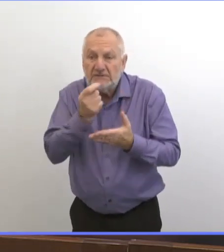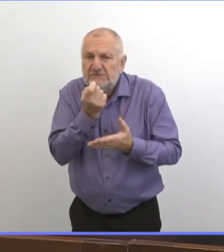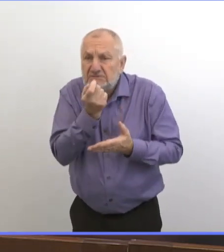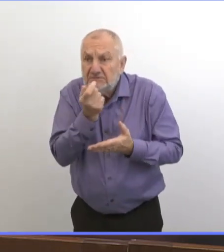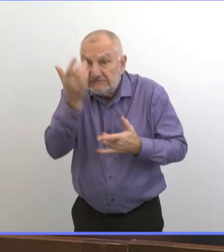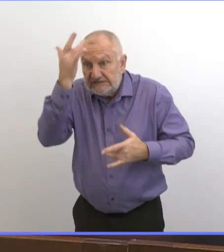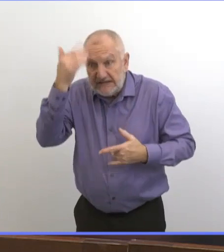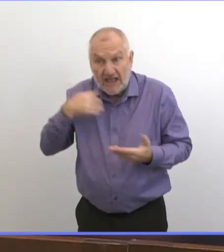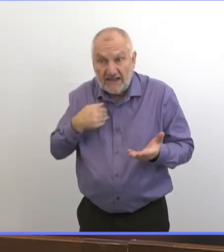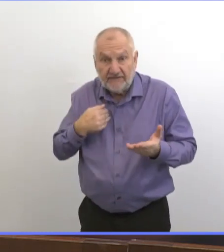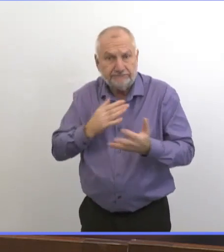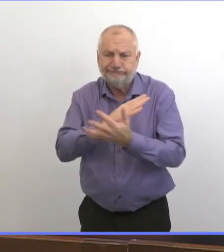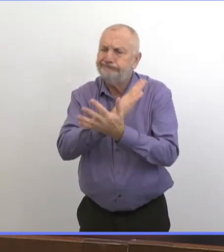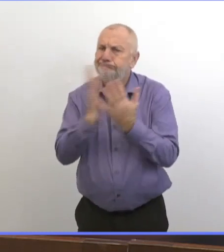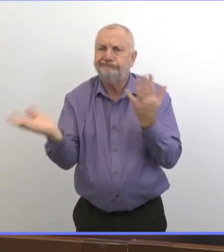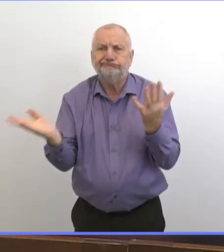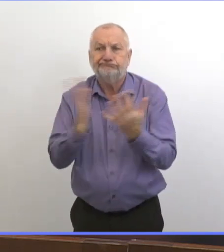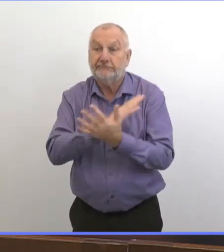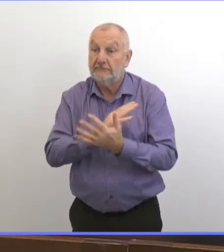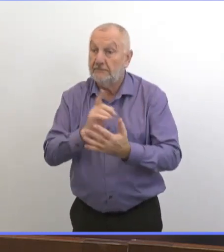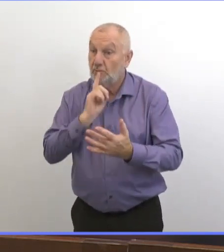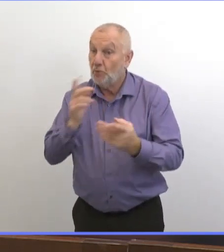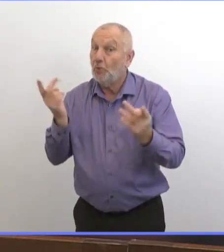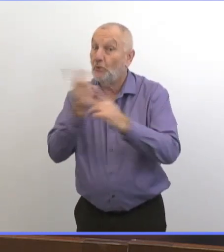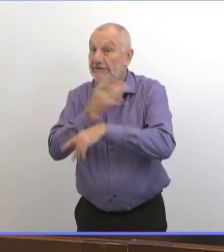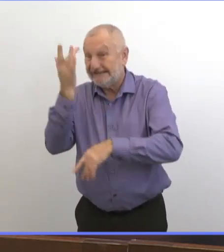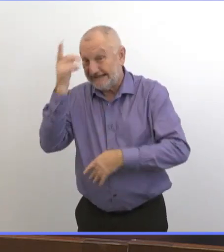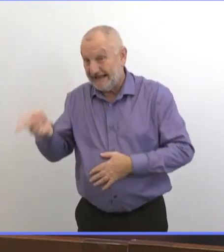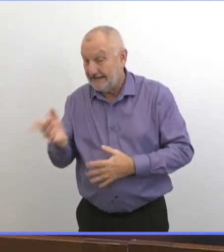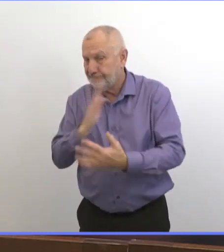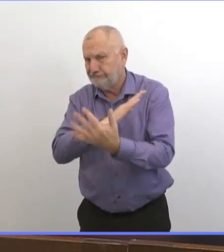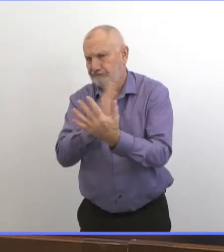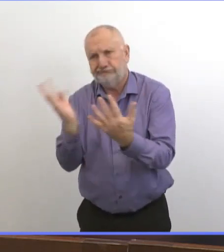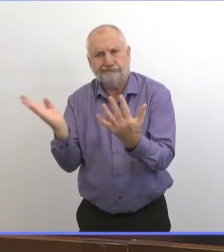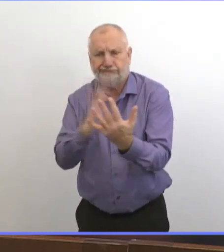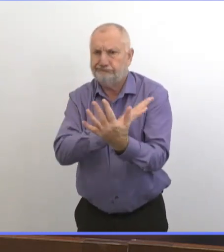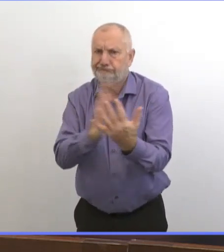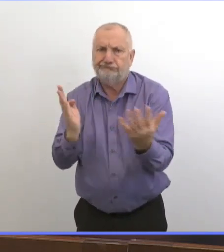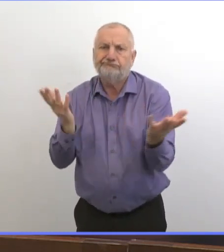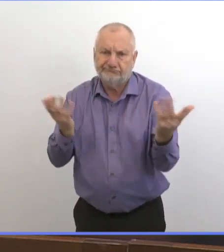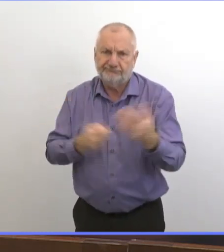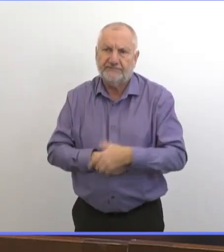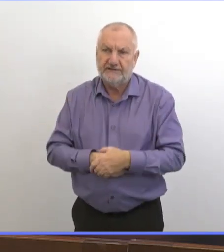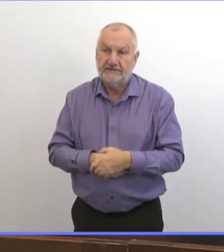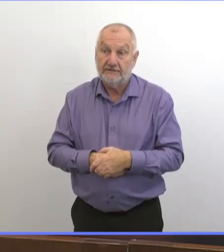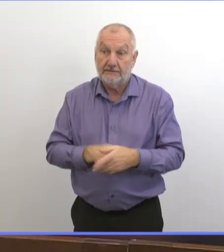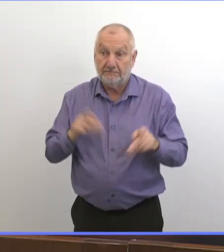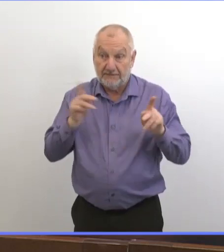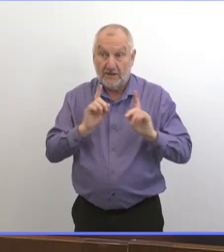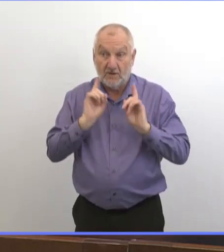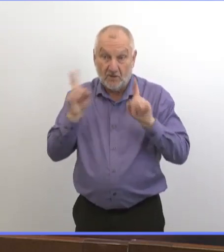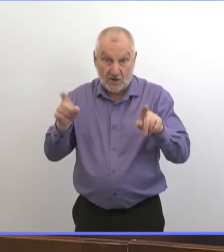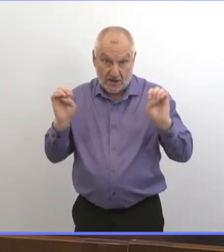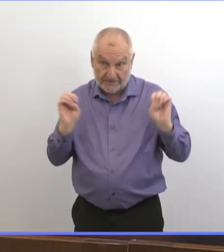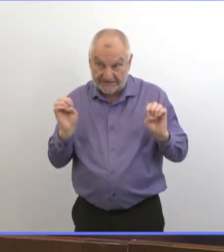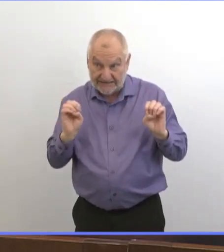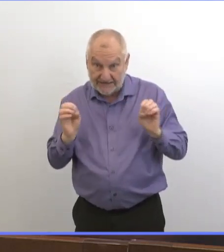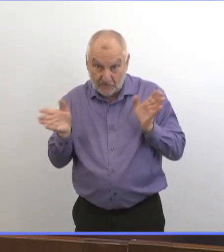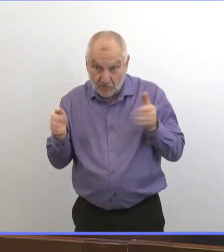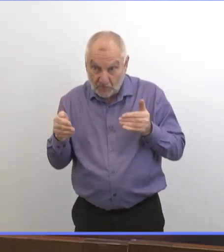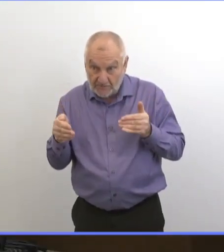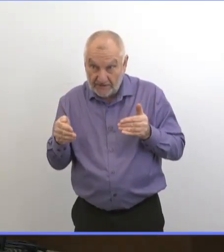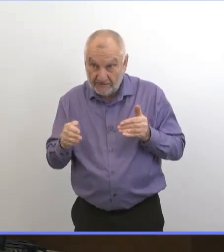cet éventail de gens qui se présentent pour les soins de santé primaire et aux urgences. Je n pas beaucoup de détails à ce sujet.